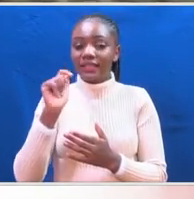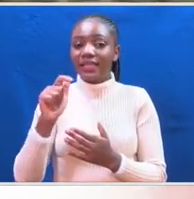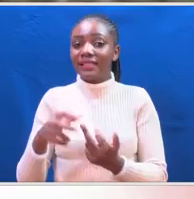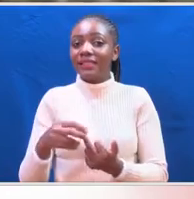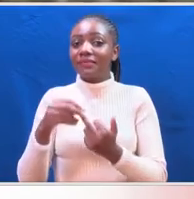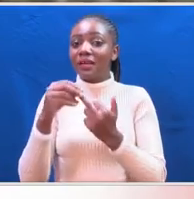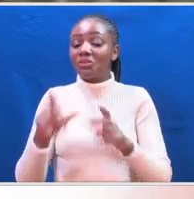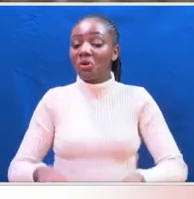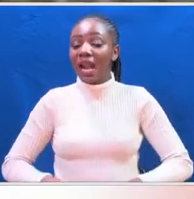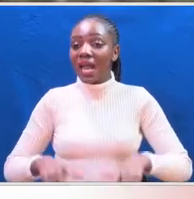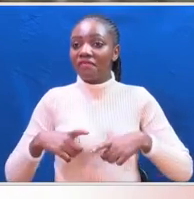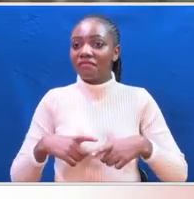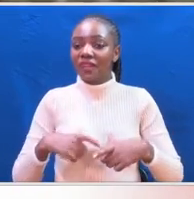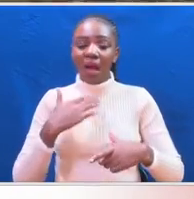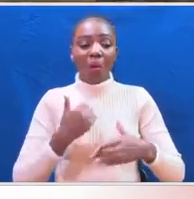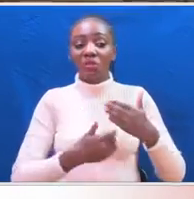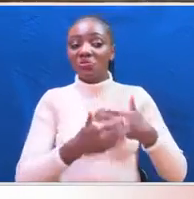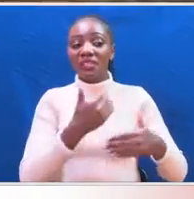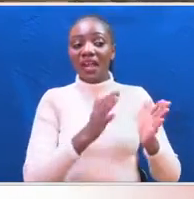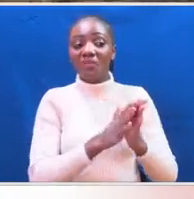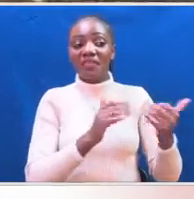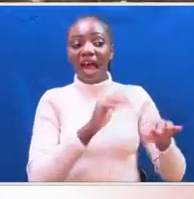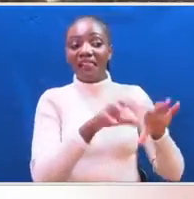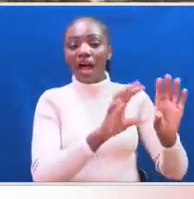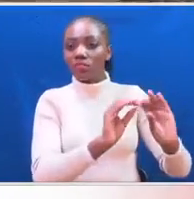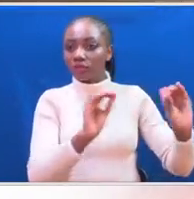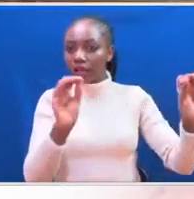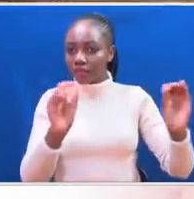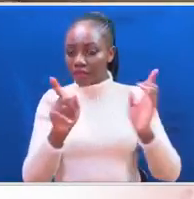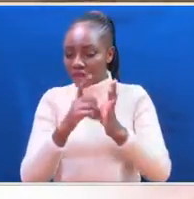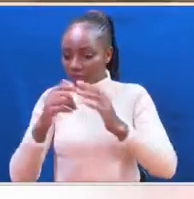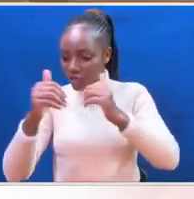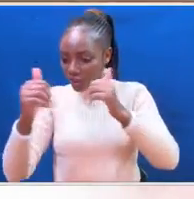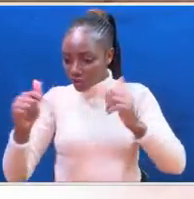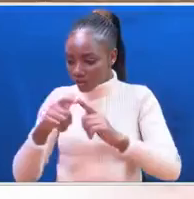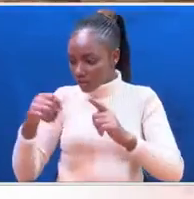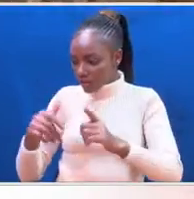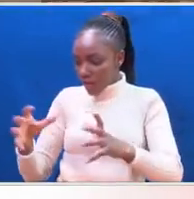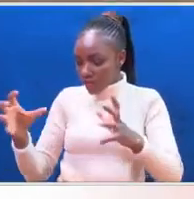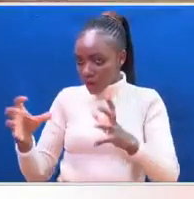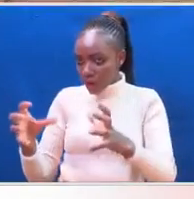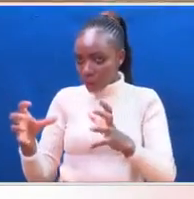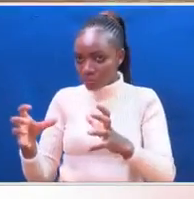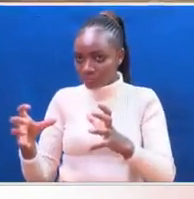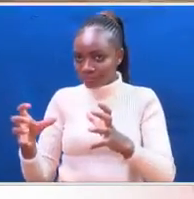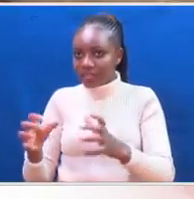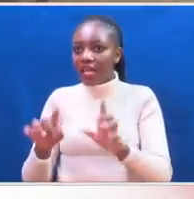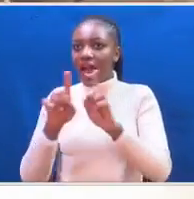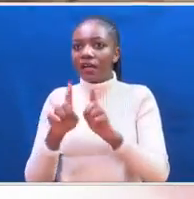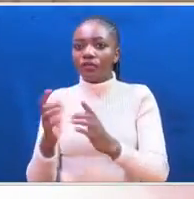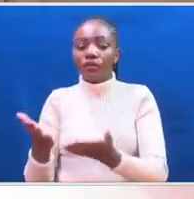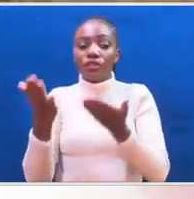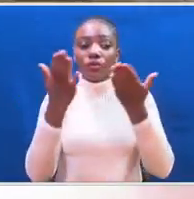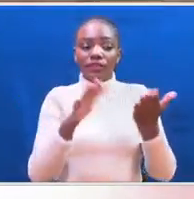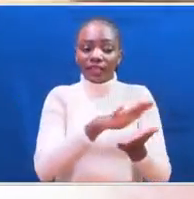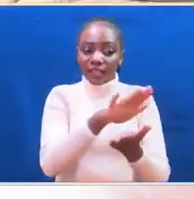Awataki kujanganyika na wengine. Baraka was separated from the rest of the rhinos herd in the world and taken into a